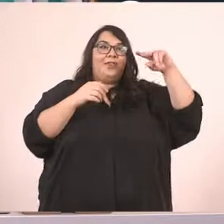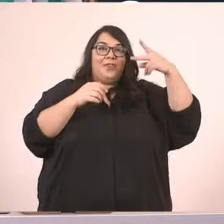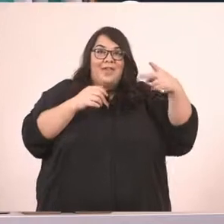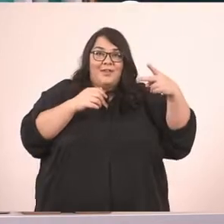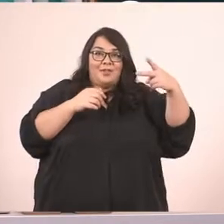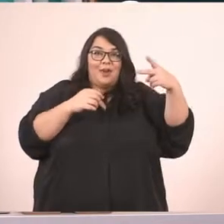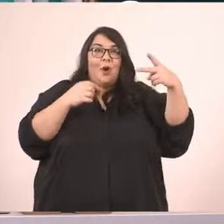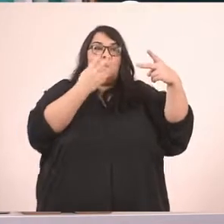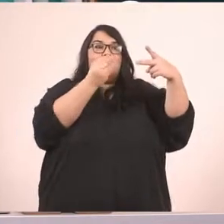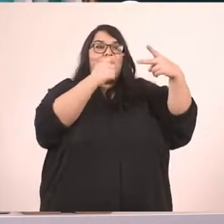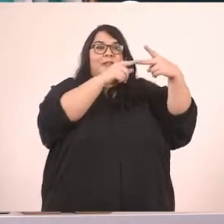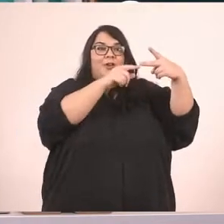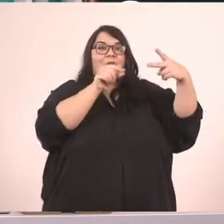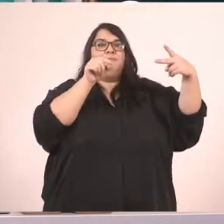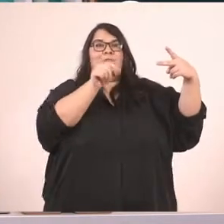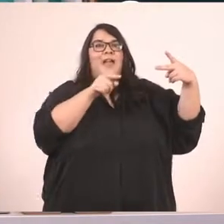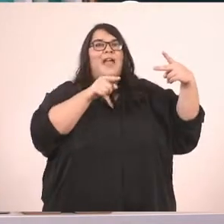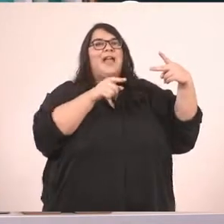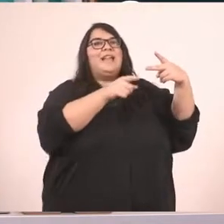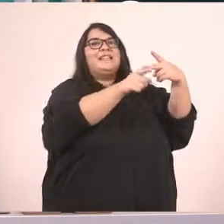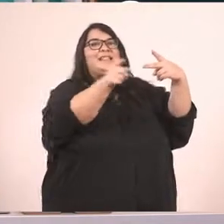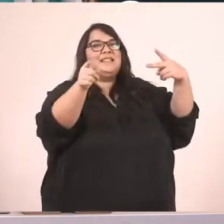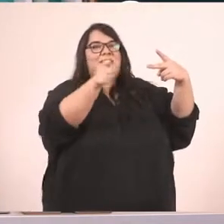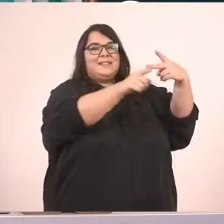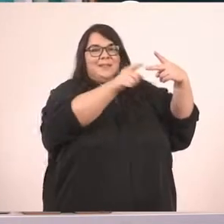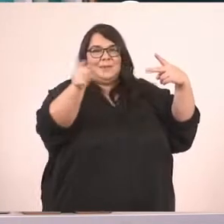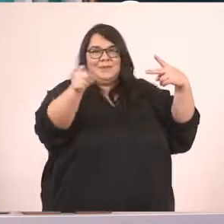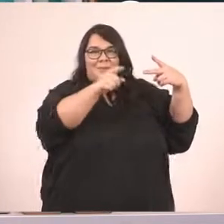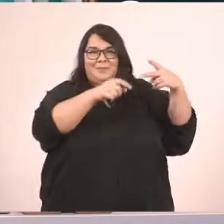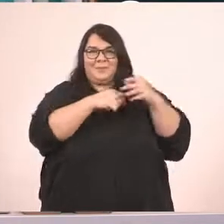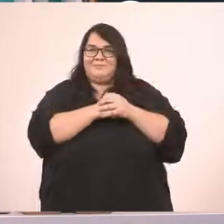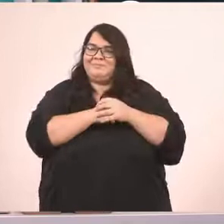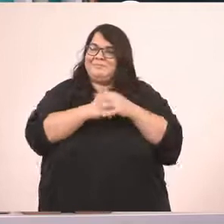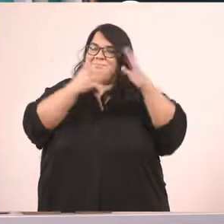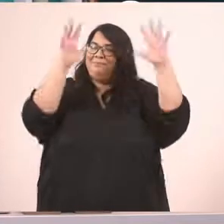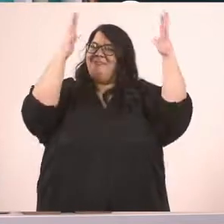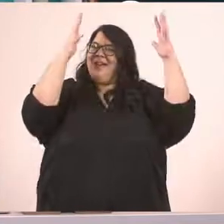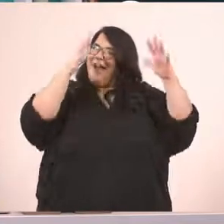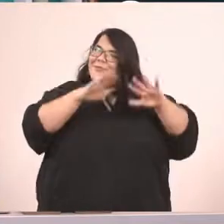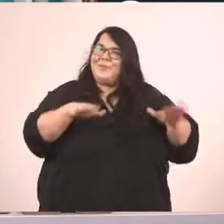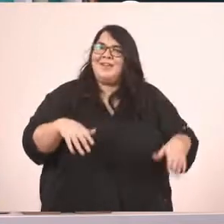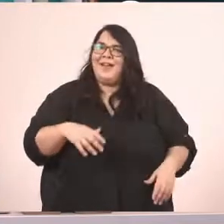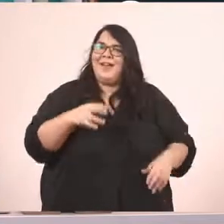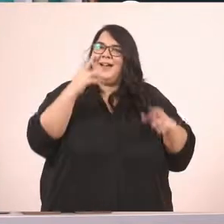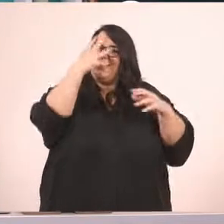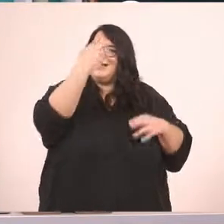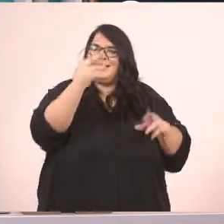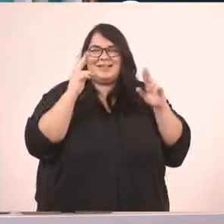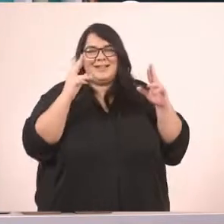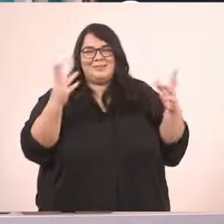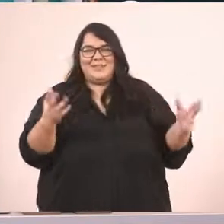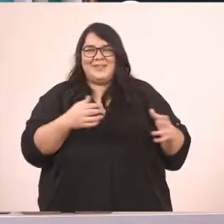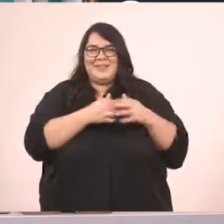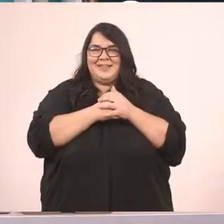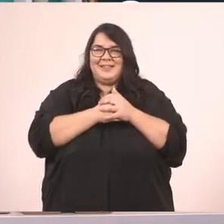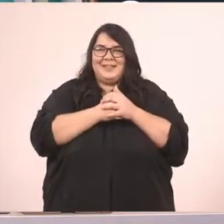πρόσωπο πληθυντικού αριθμού που είναι το εσείς. Πάρα πολύ ωραία παιδιά. Ελπίζω να το καταλάβατε. Πάμε να